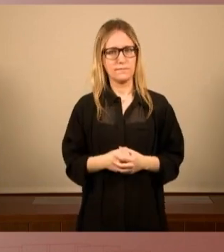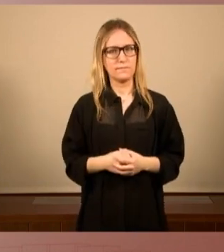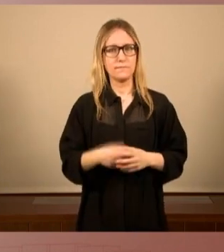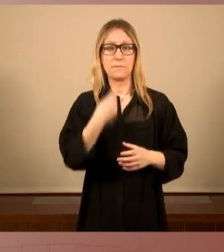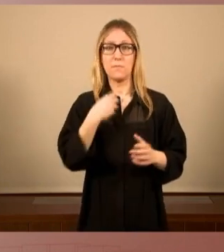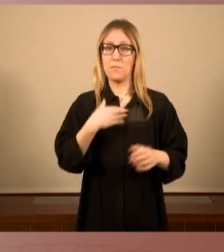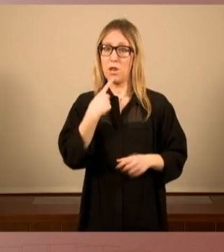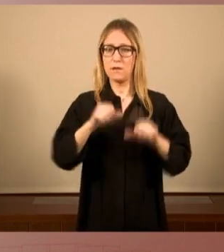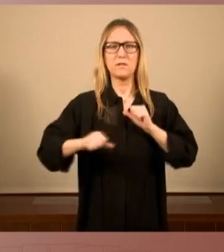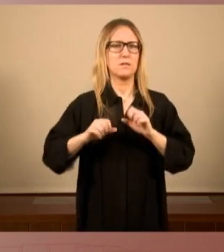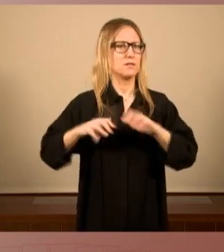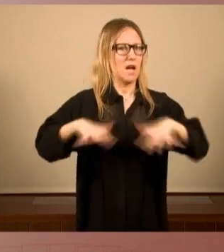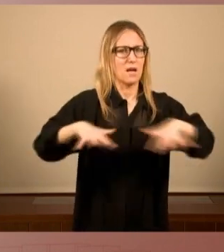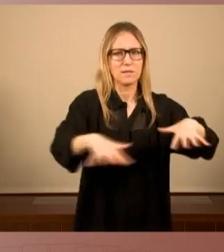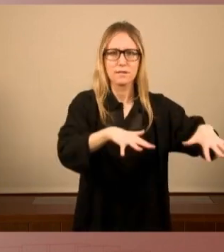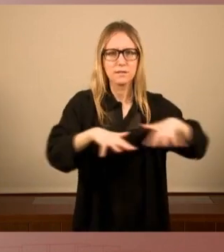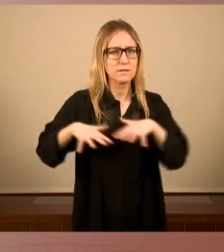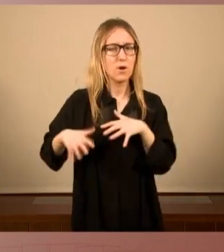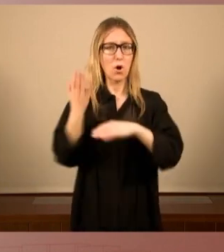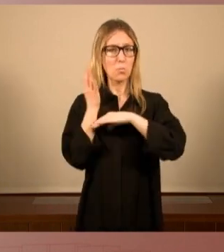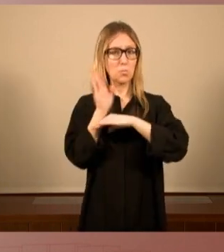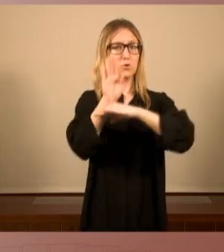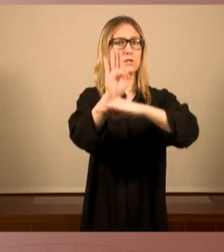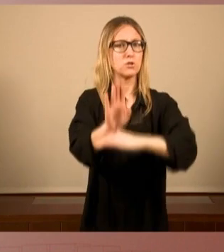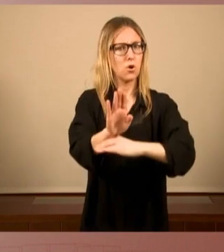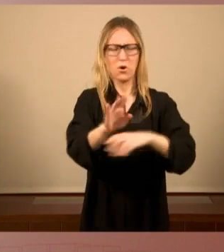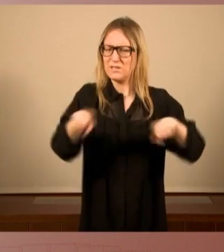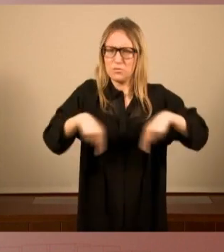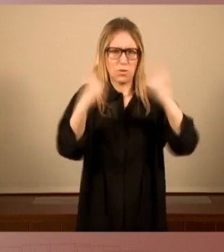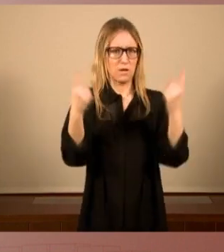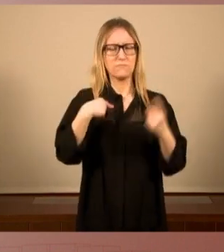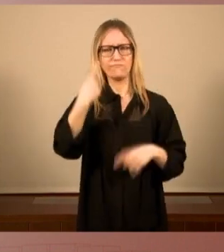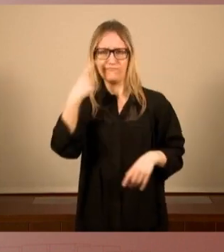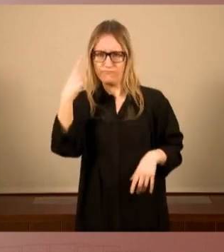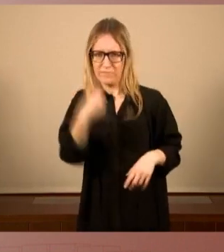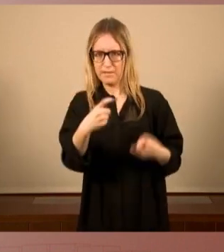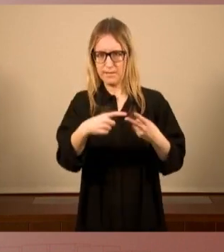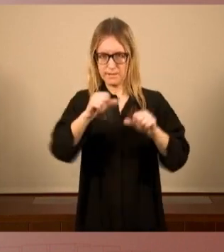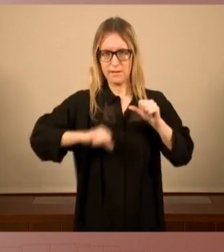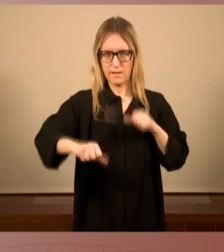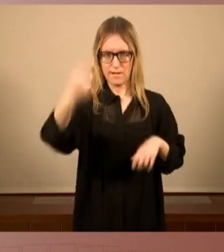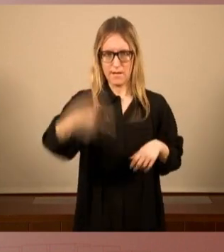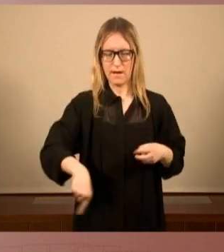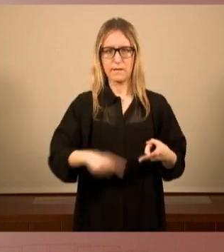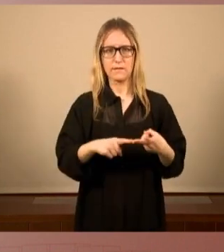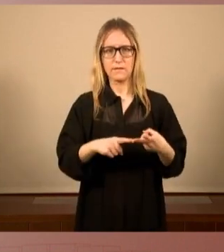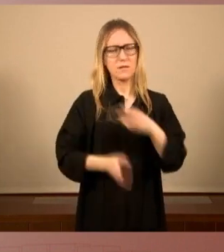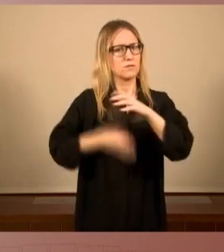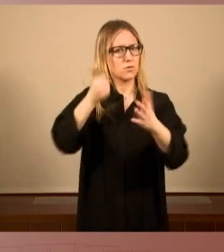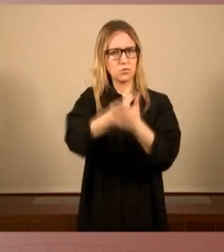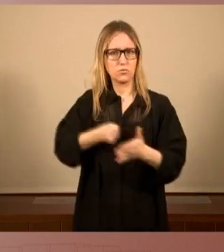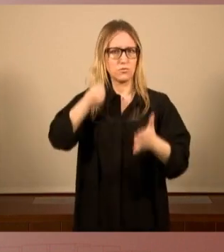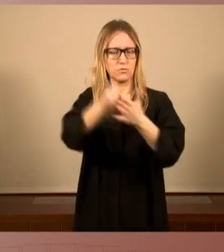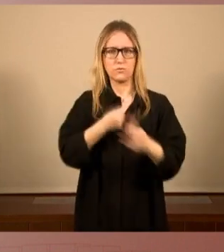actives sigui quina sigui la nostra posició estarem vigilants estarem constantment